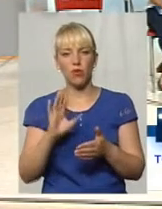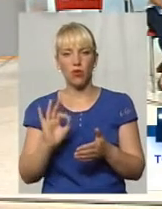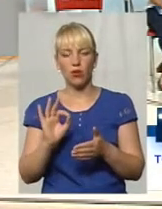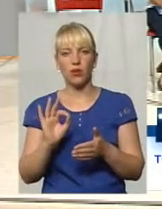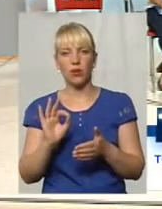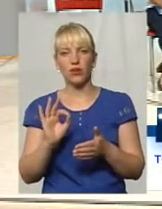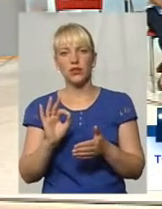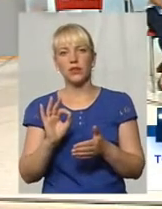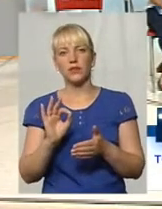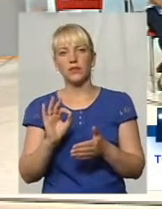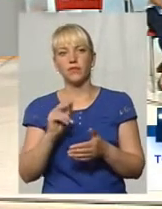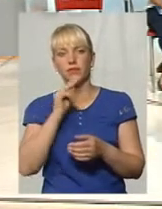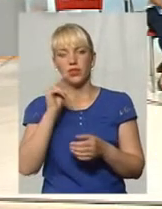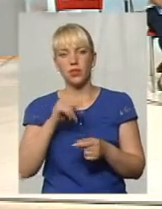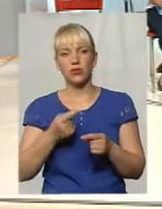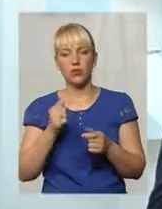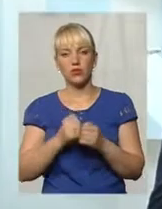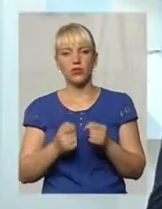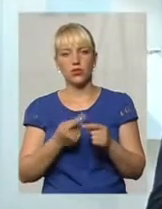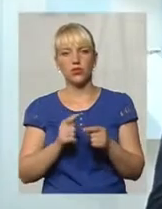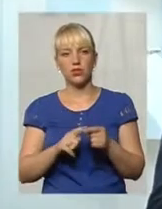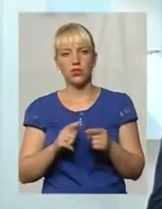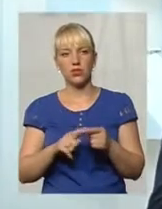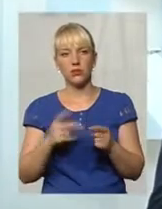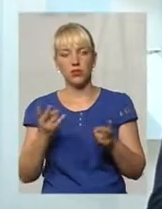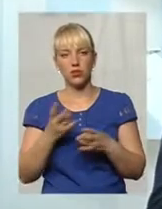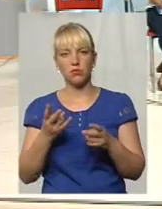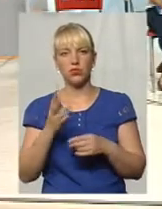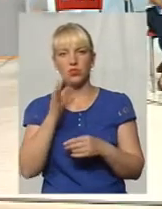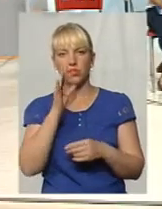доказуванню вини кожного із них, це потребує досить тривалий час.